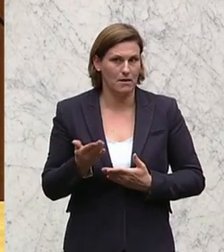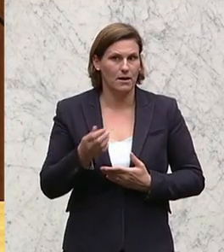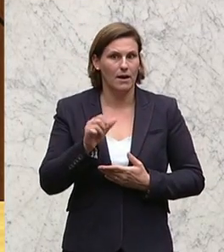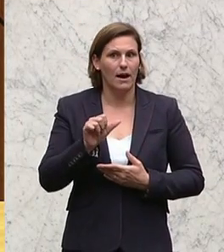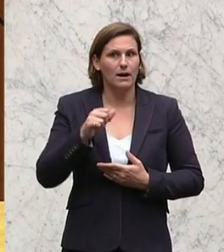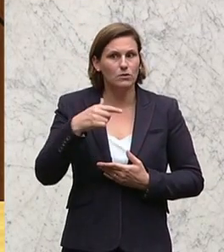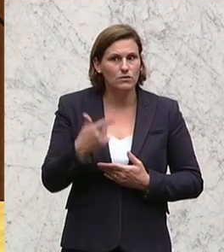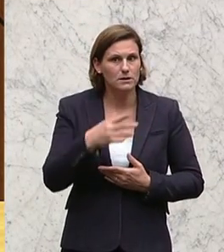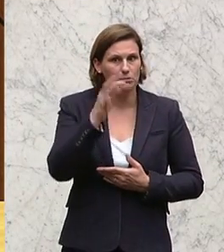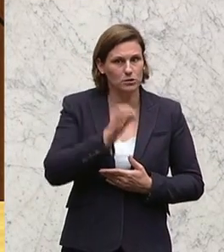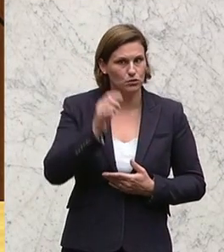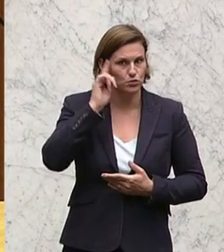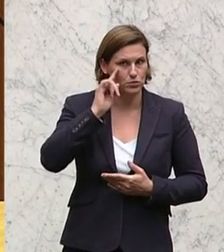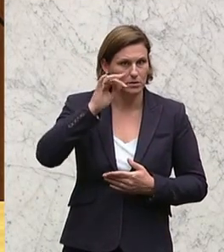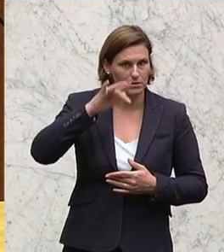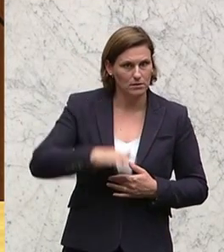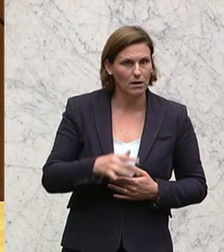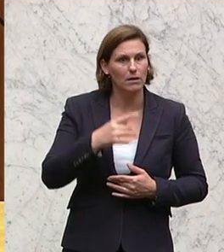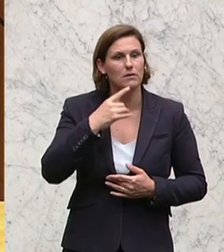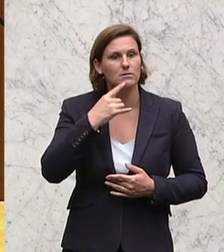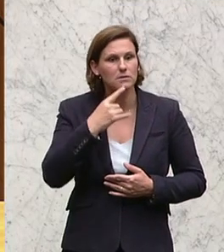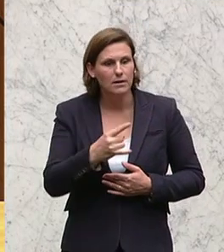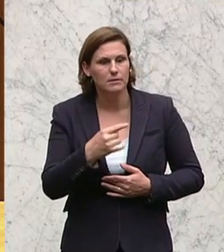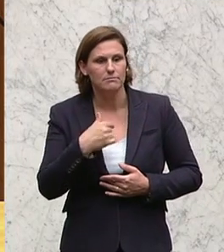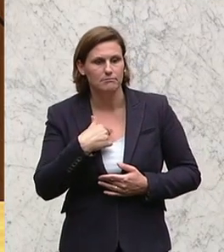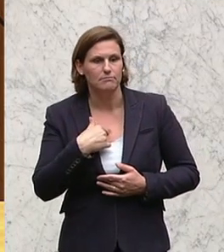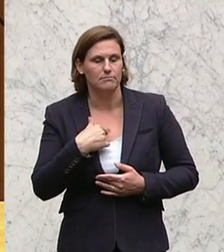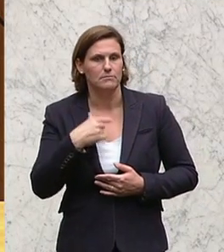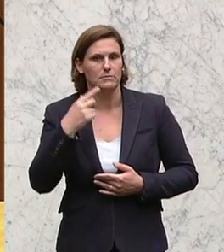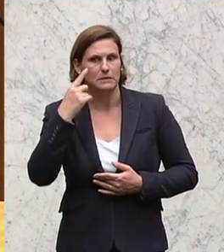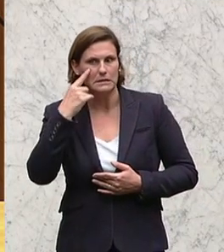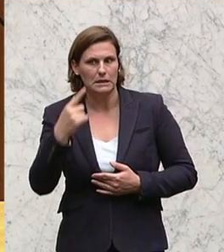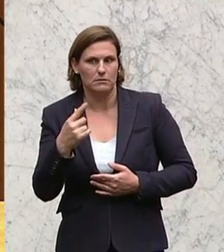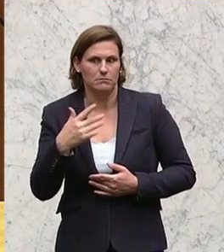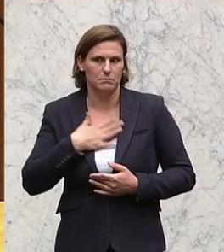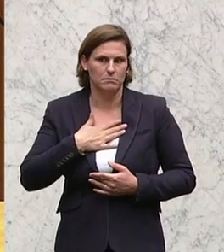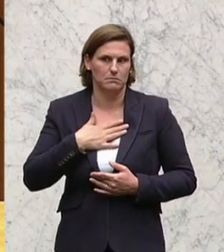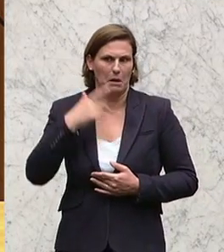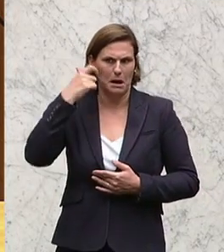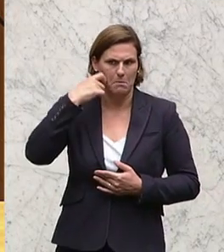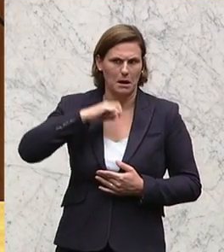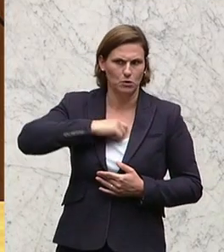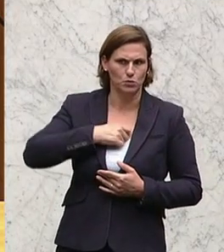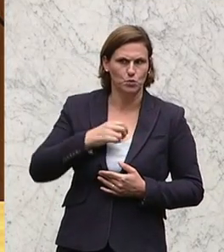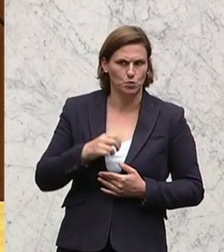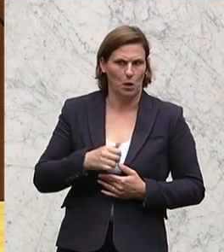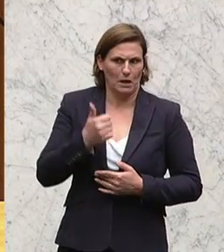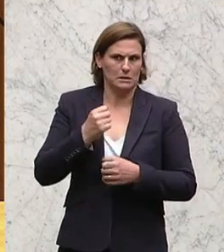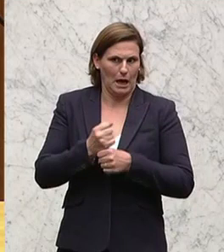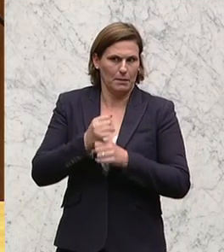Prozent der Studierenden sehen sich sogar in erster Linie als Erwerbstätige, die nebenbei studieren.